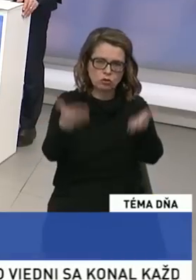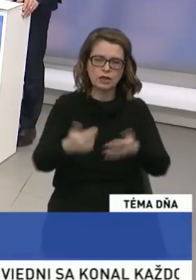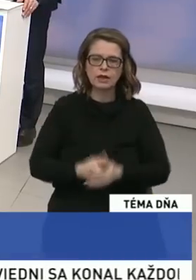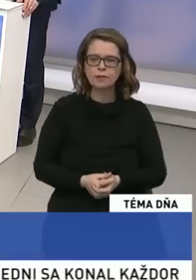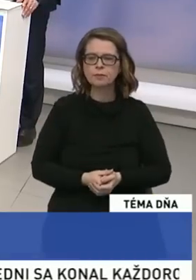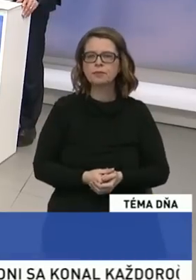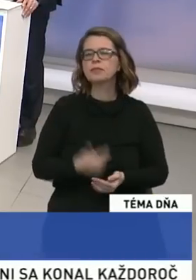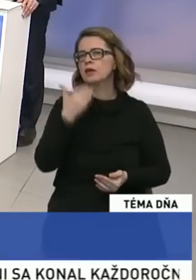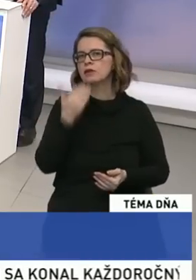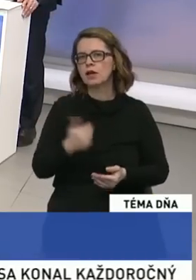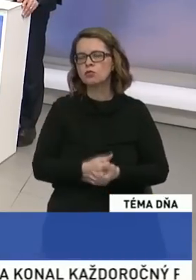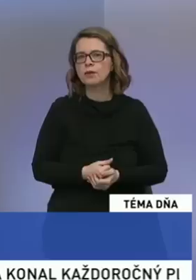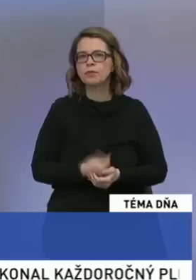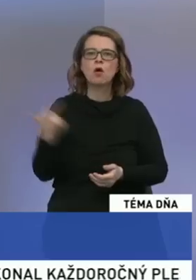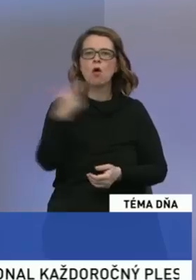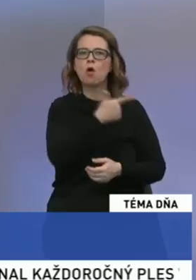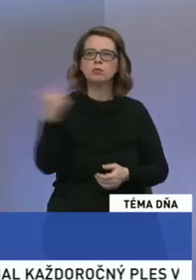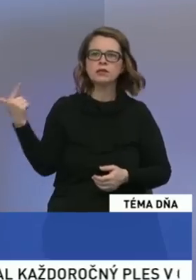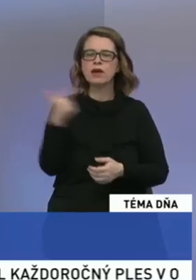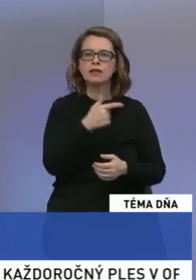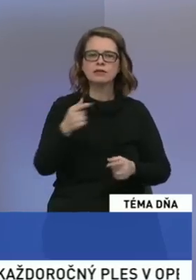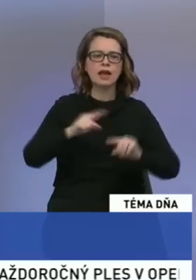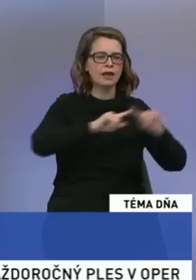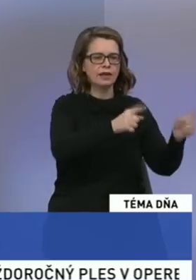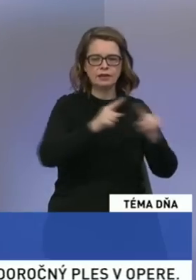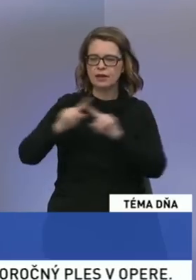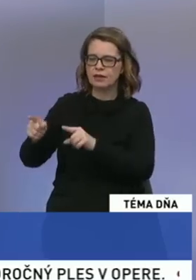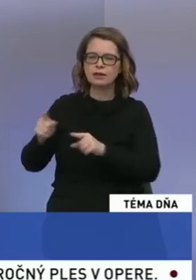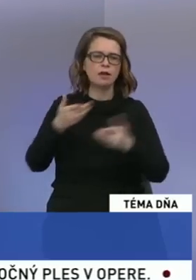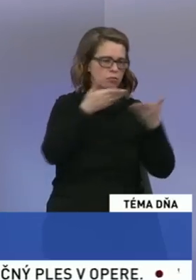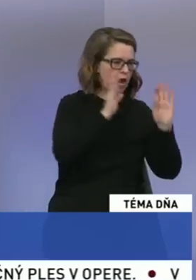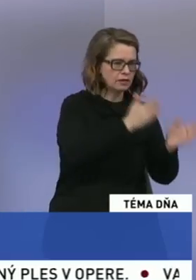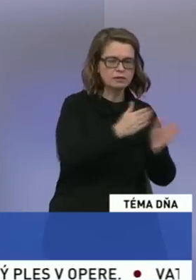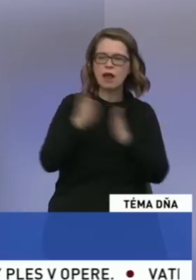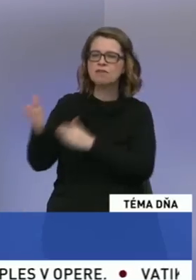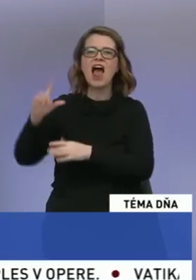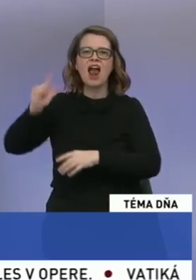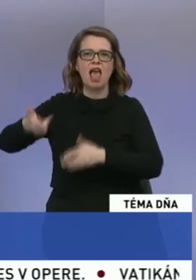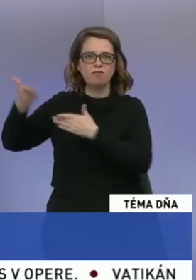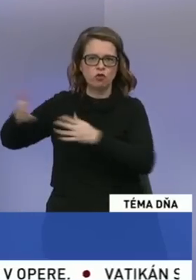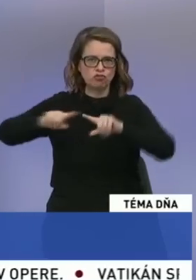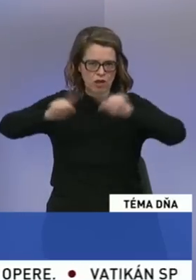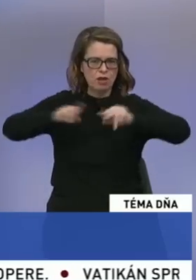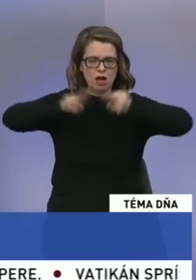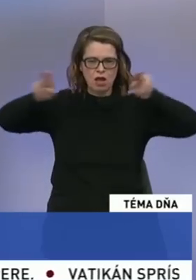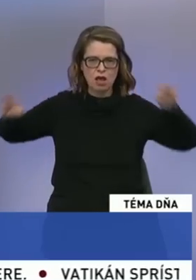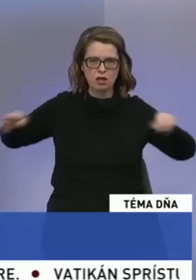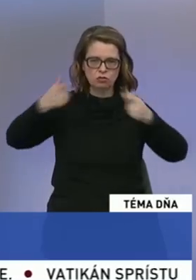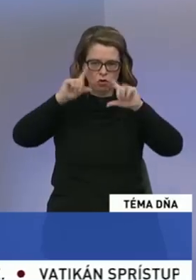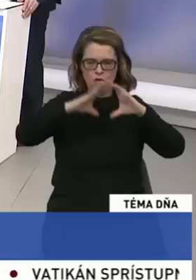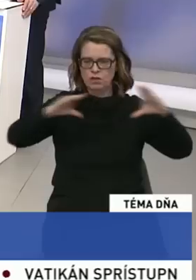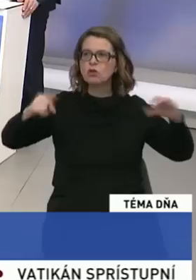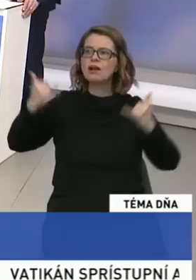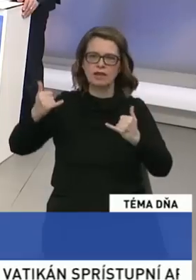pekne, páni. Pôsobíte obaja v opačných kútoch Slovenska v Bratislave, v Levoči, respektíve v Prašove